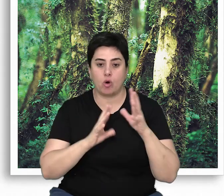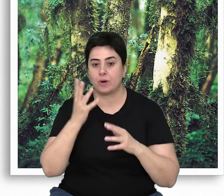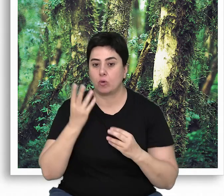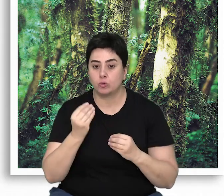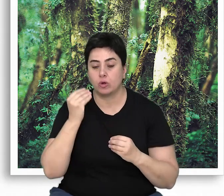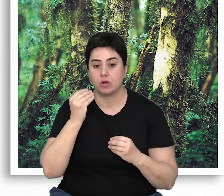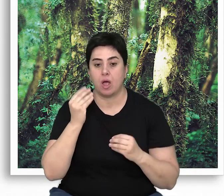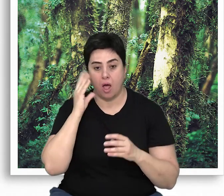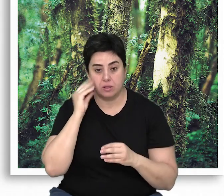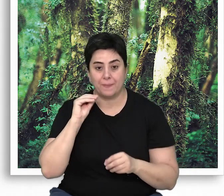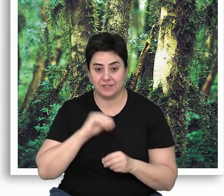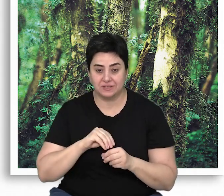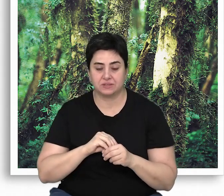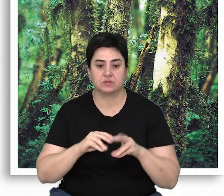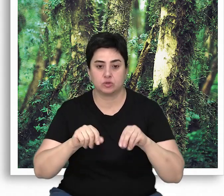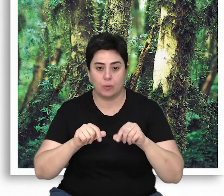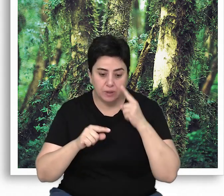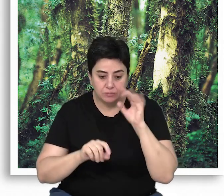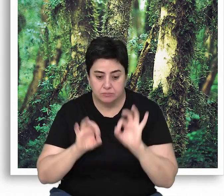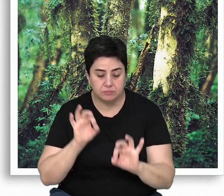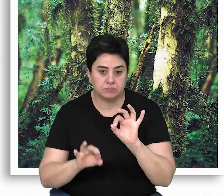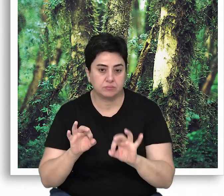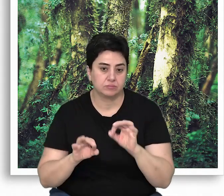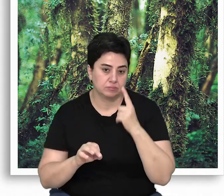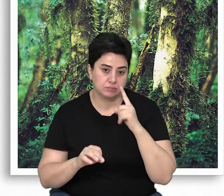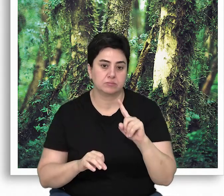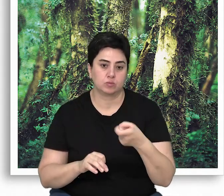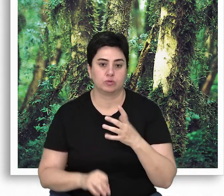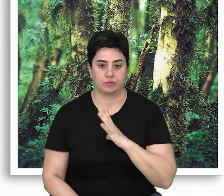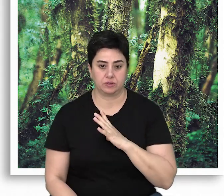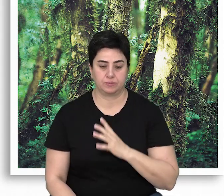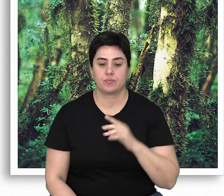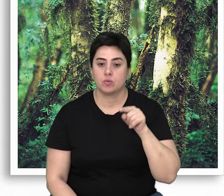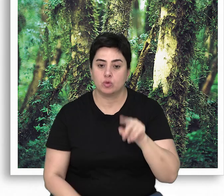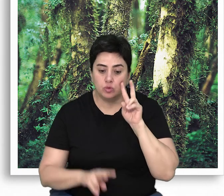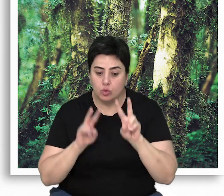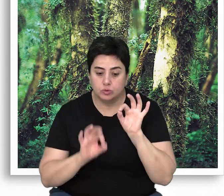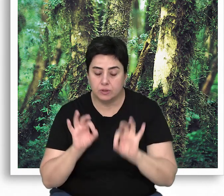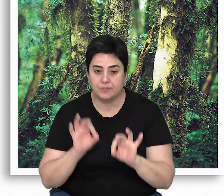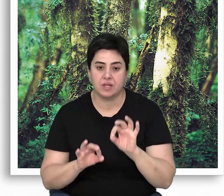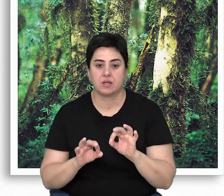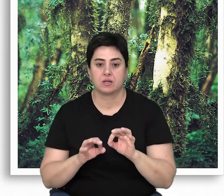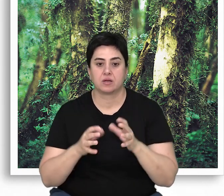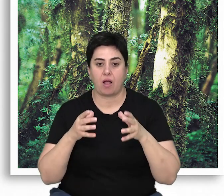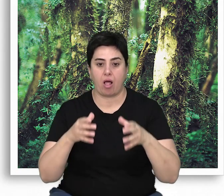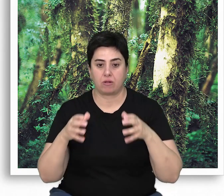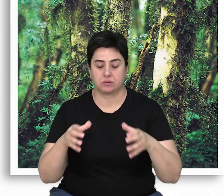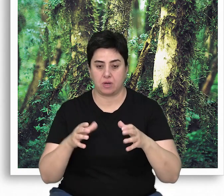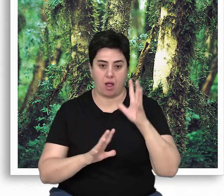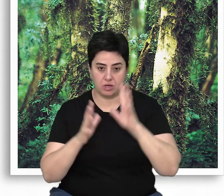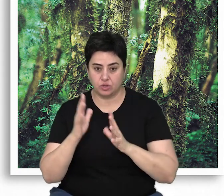yaşlı orman olup olmadığı, arazide yapılacak gözlemlere dayalı olarak belirlenir. Bu gözlemlerde kalın çaplı